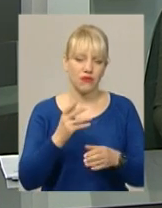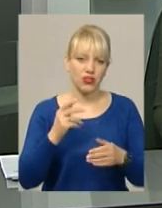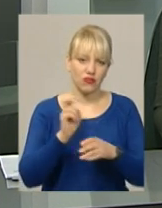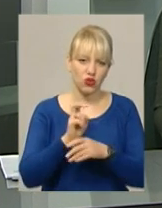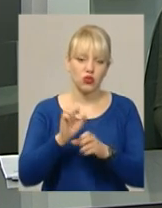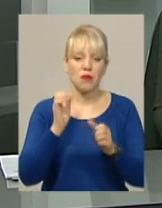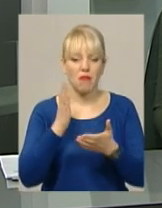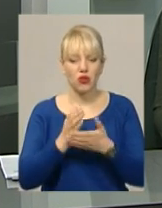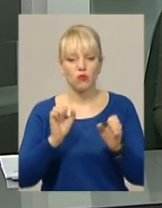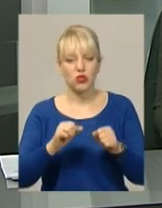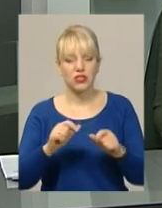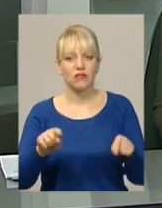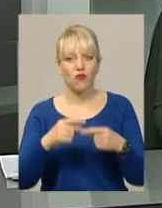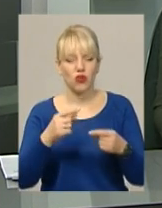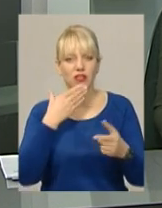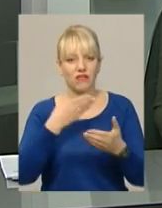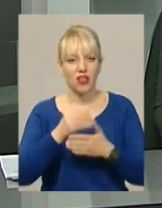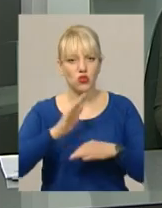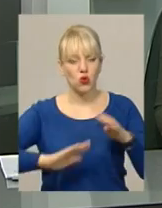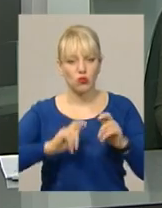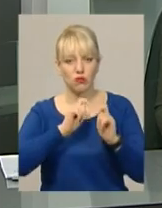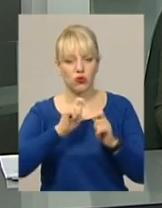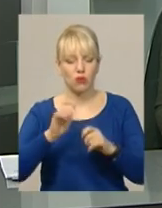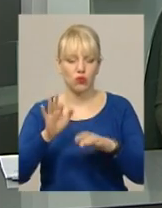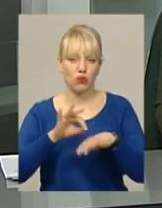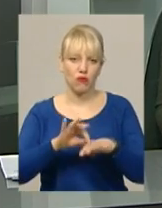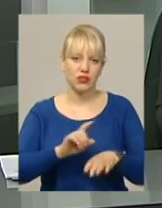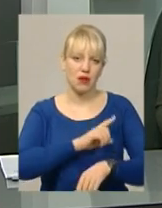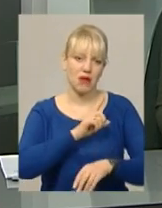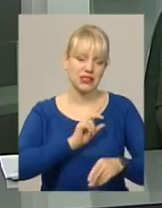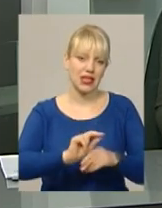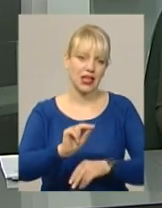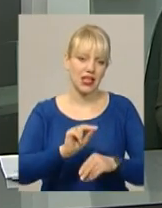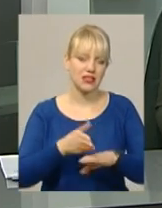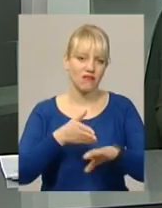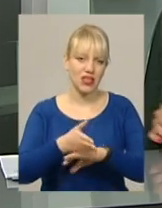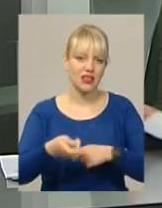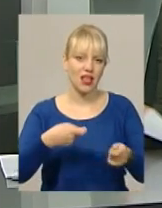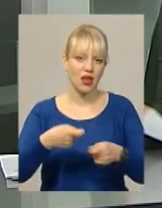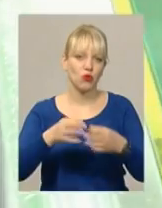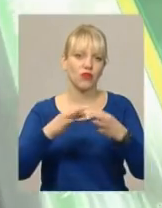створити подарунки власноруч. У виставковій залі проводитимуть майстер-класи, вхід на ярмарок – вільний.